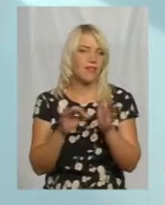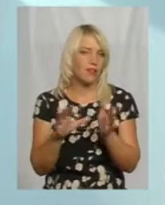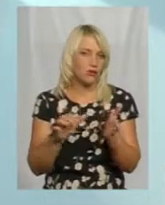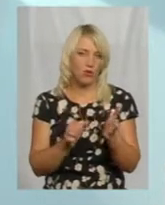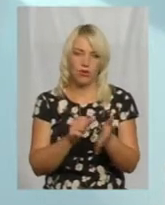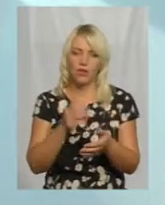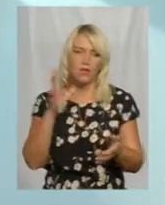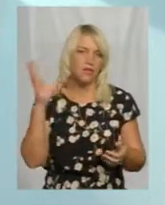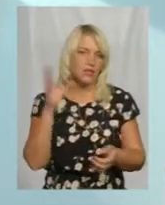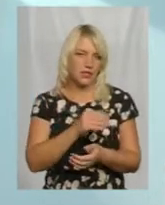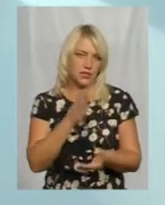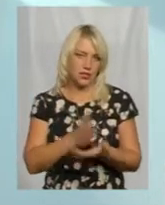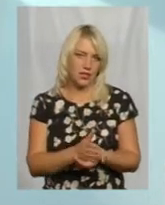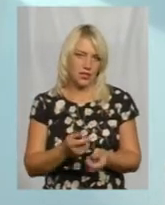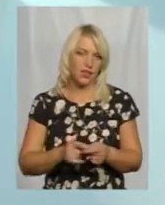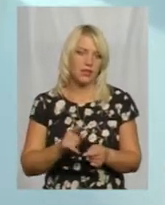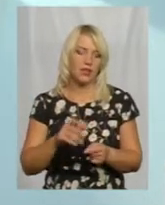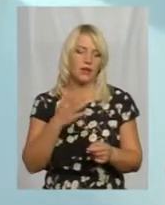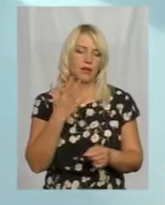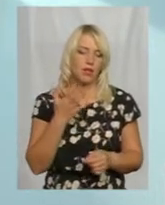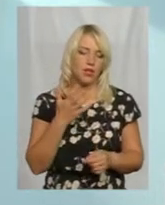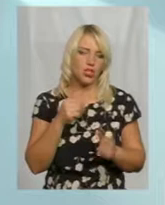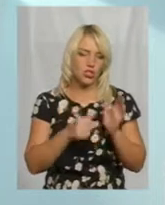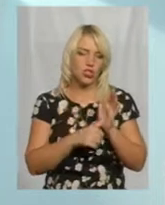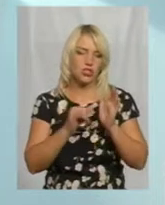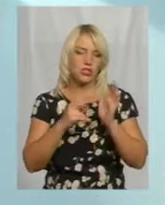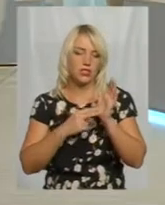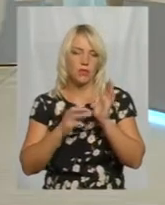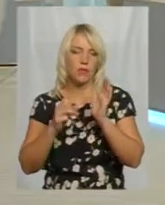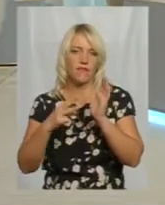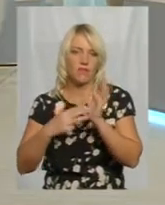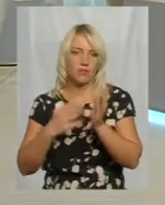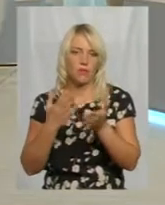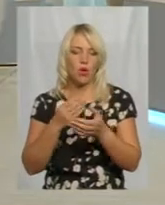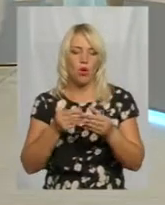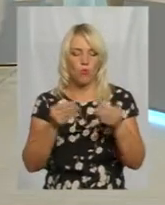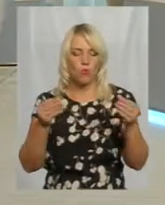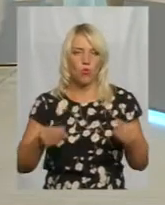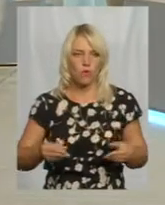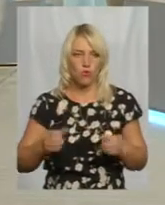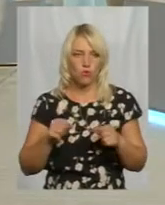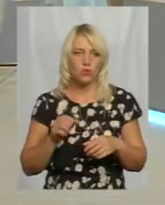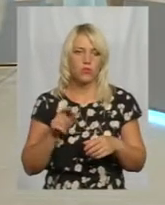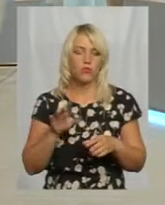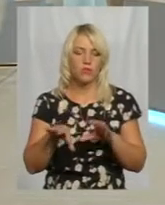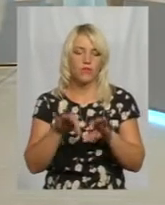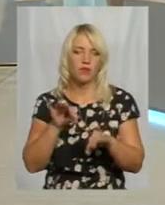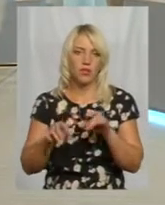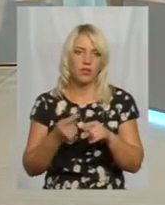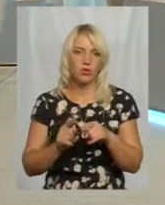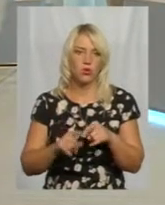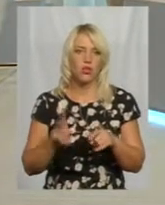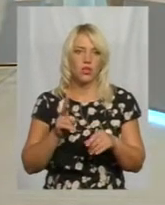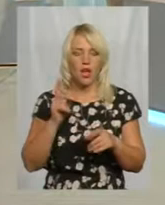авторів. Якщо їх є і 6, і 7, і 8, наприклад, букварів, то можна вибрати тому, за яким